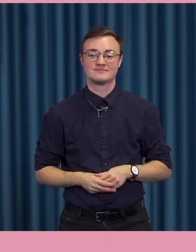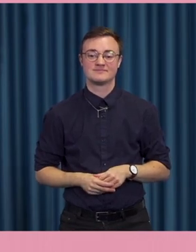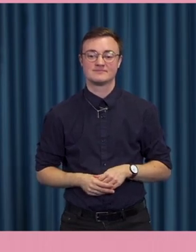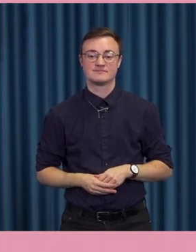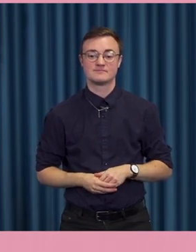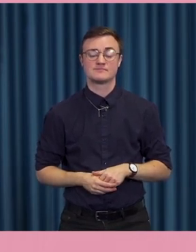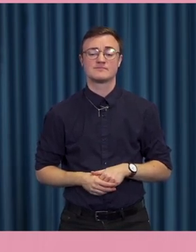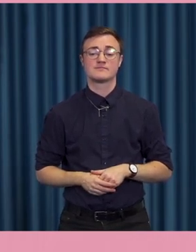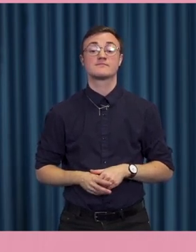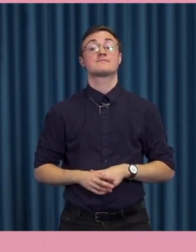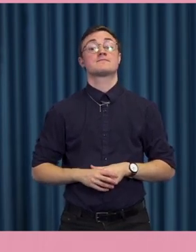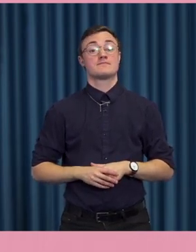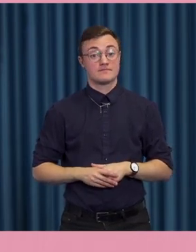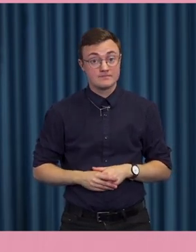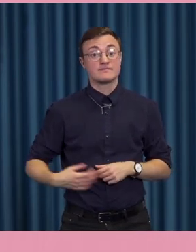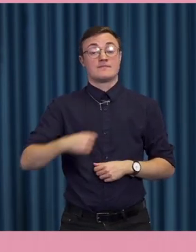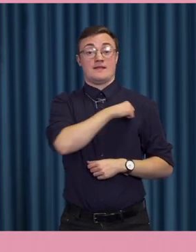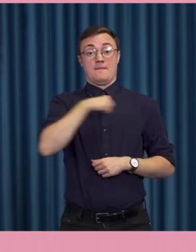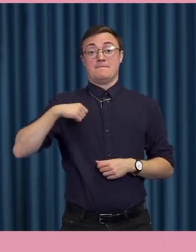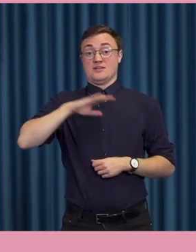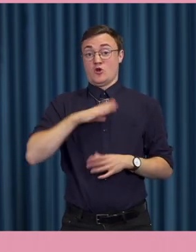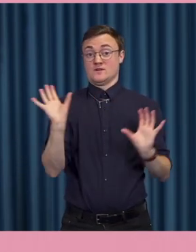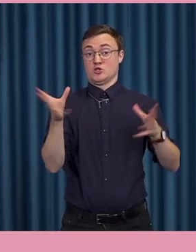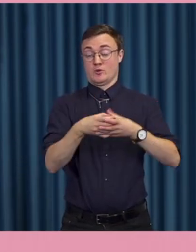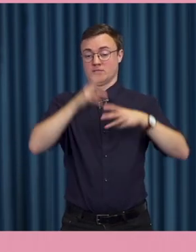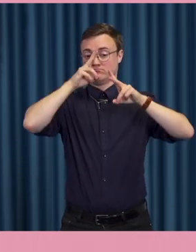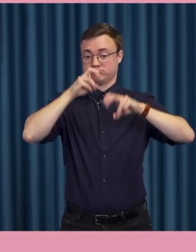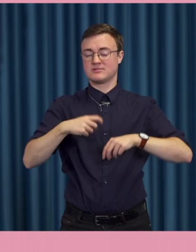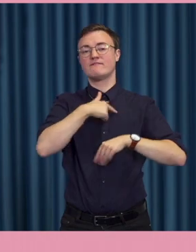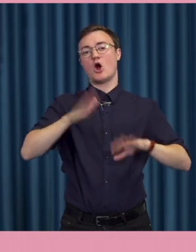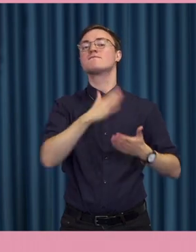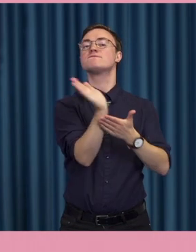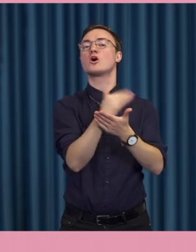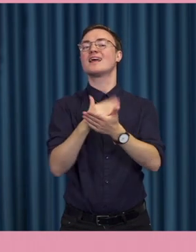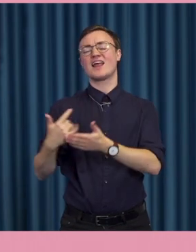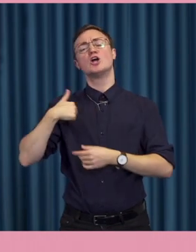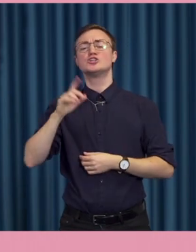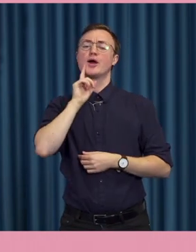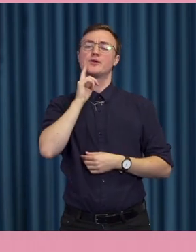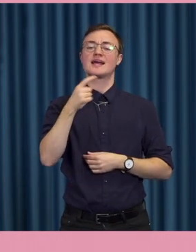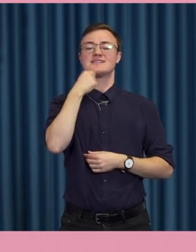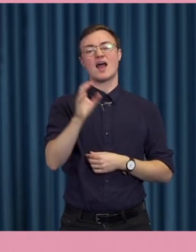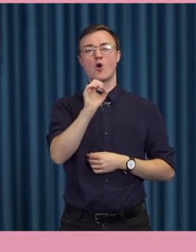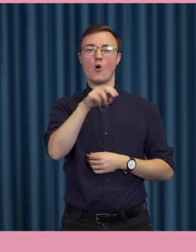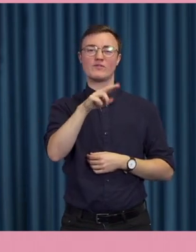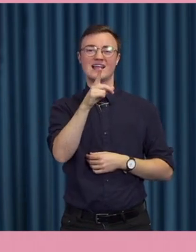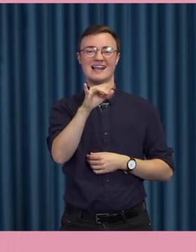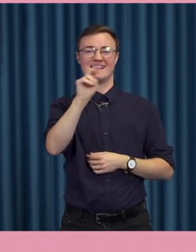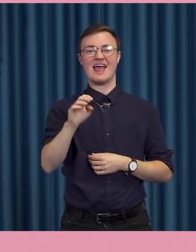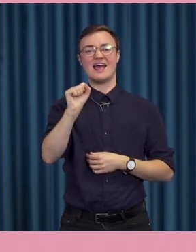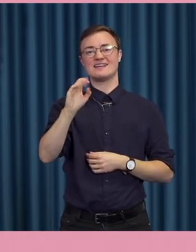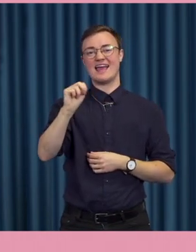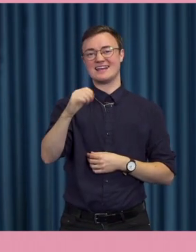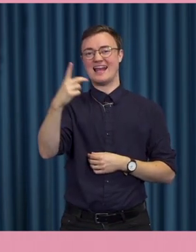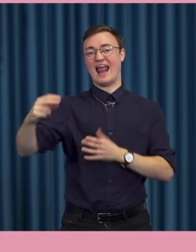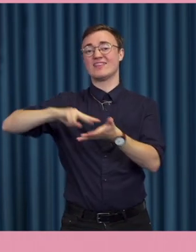När vi tittar på just makthavargruppen så har vi delat upp det lite. Och jag brukar kalla det lite för online-grillataktik. Det